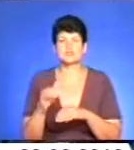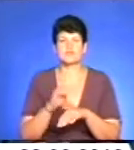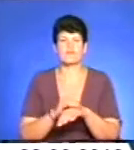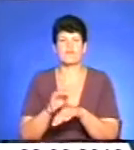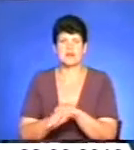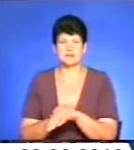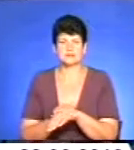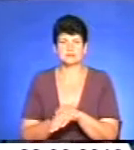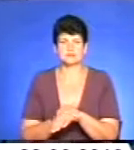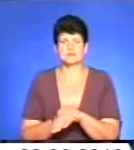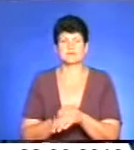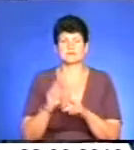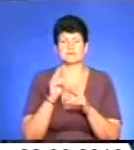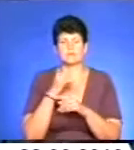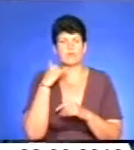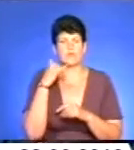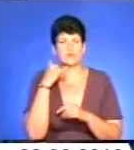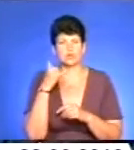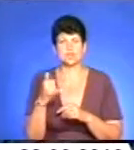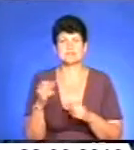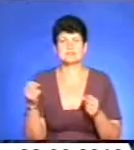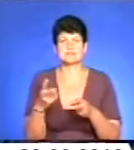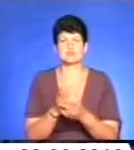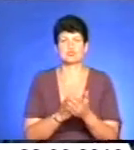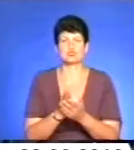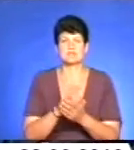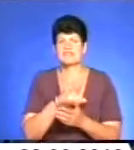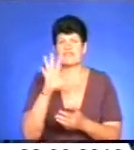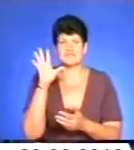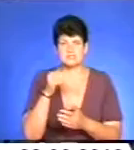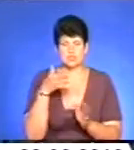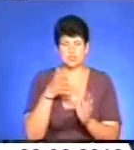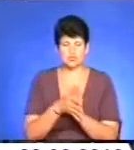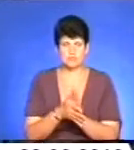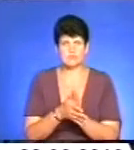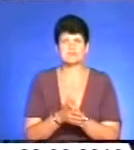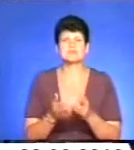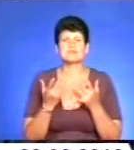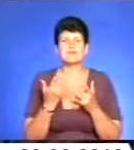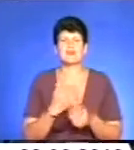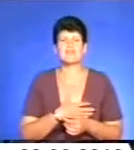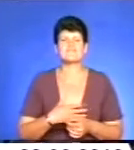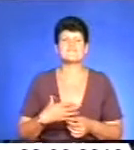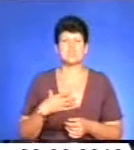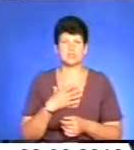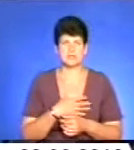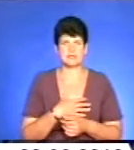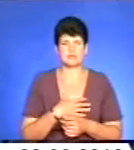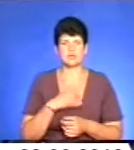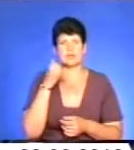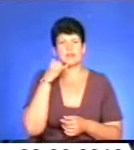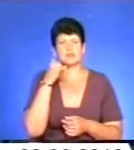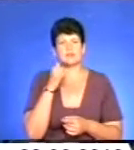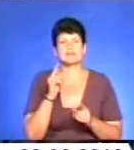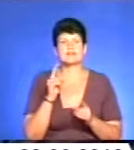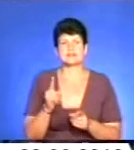хибних повідомлень спецслужб. Тобто не всі люди розуміють і усвідомлюють, наскільки важливо телефонувати